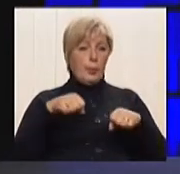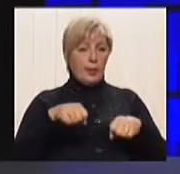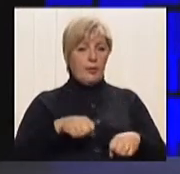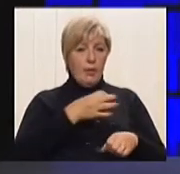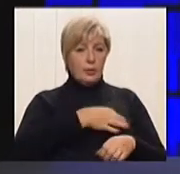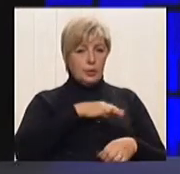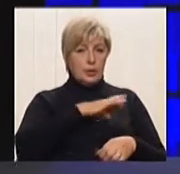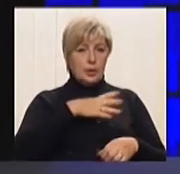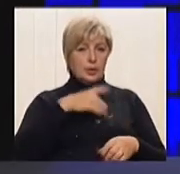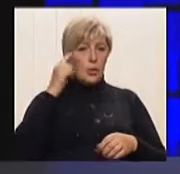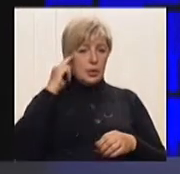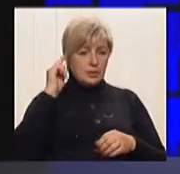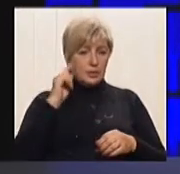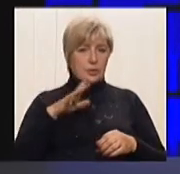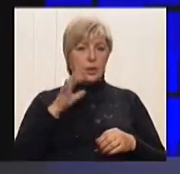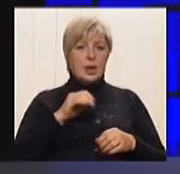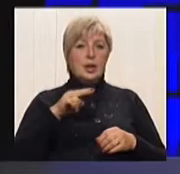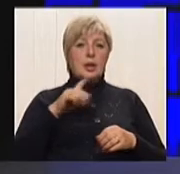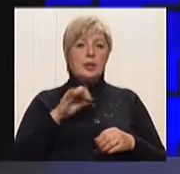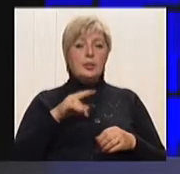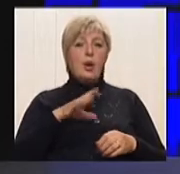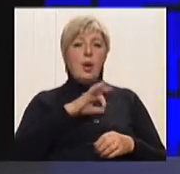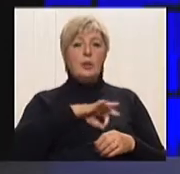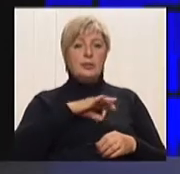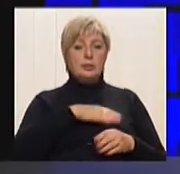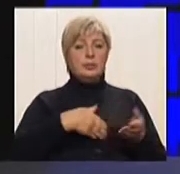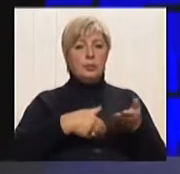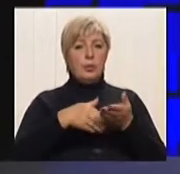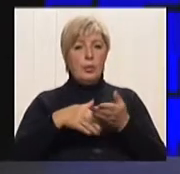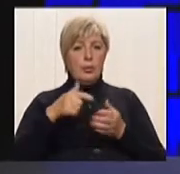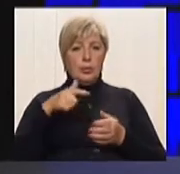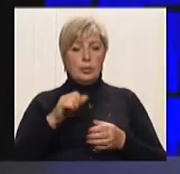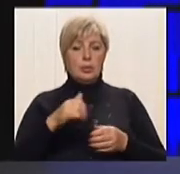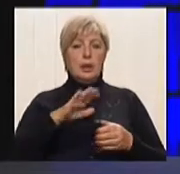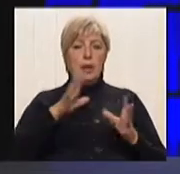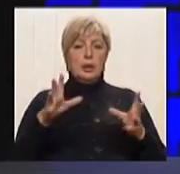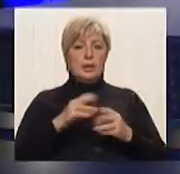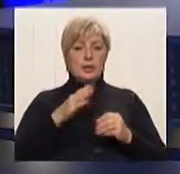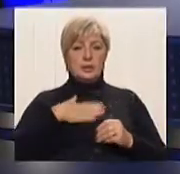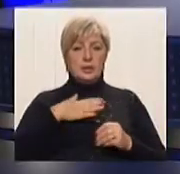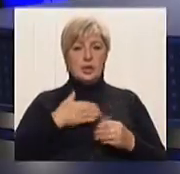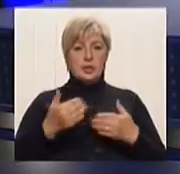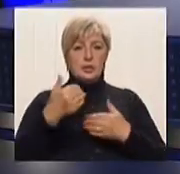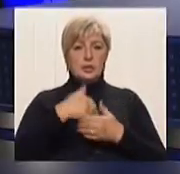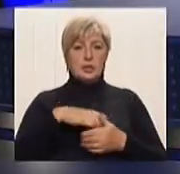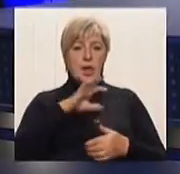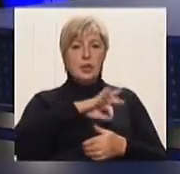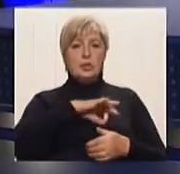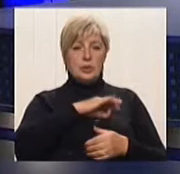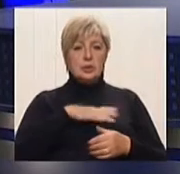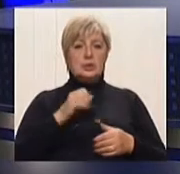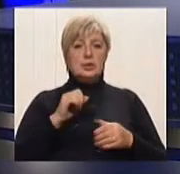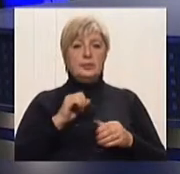нашого міста та про правову допомогу. Разом із нашим гостем, юристом, головою громадської